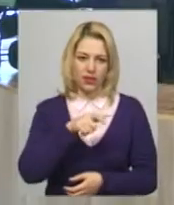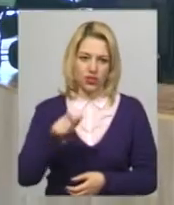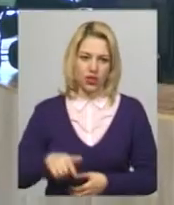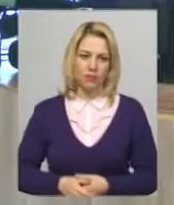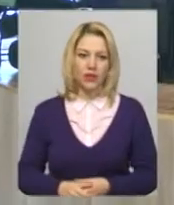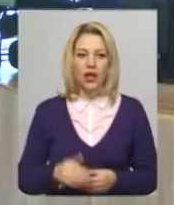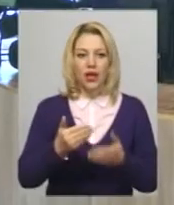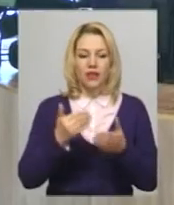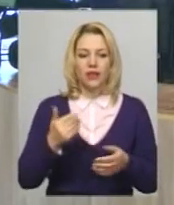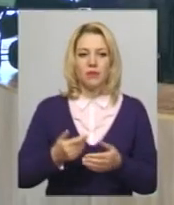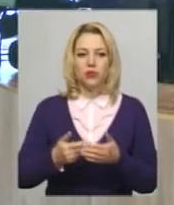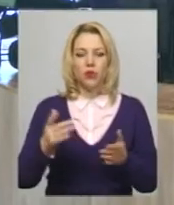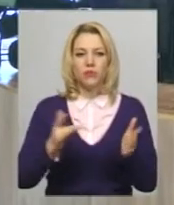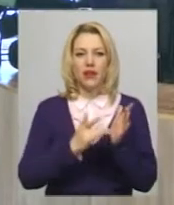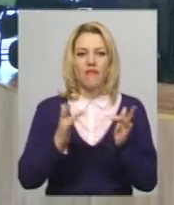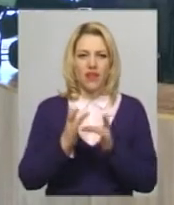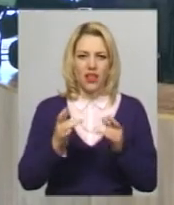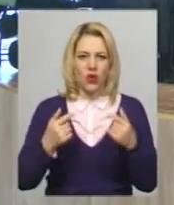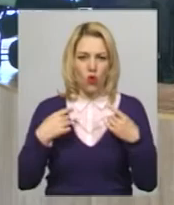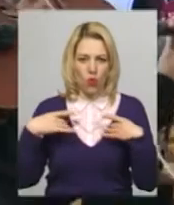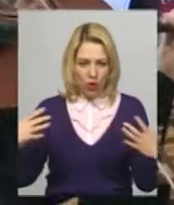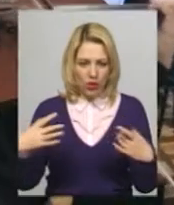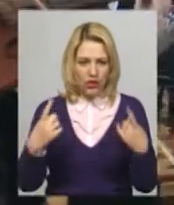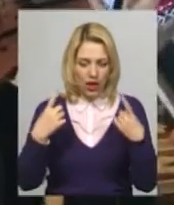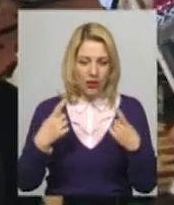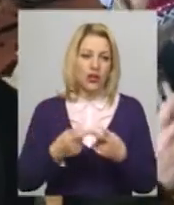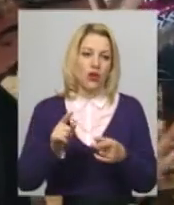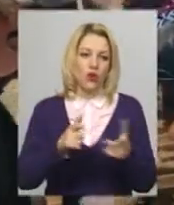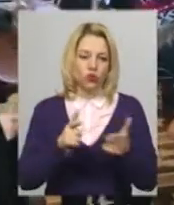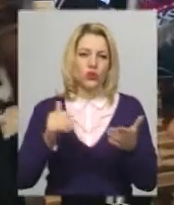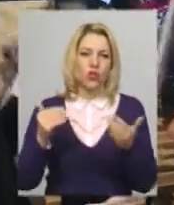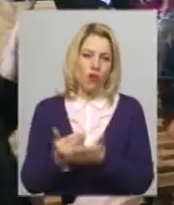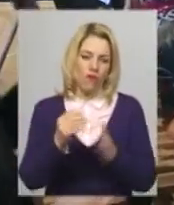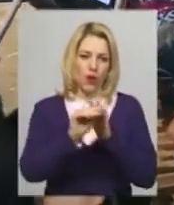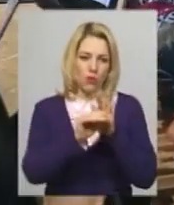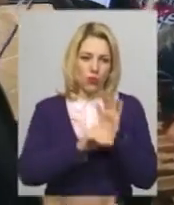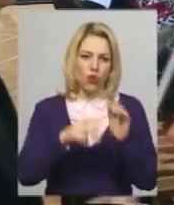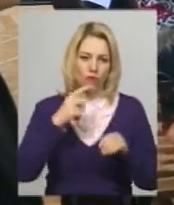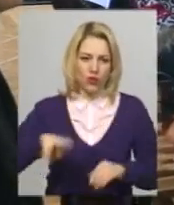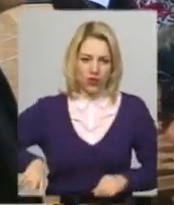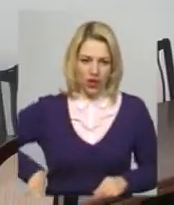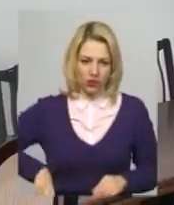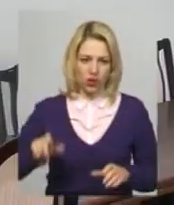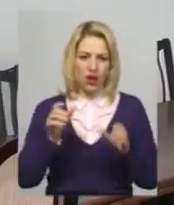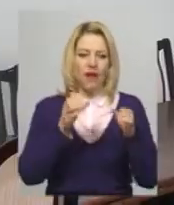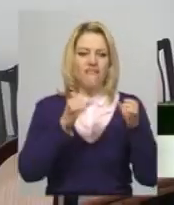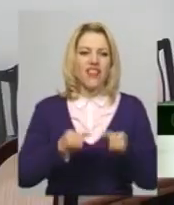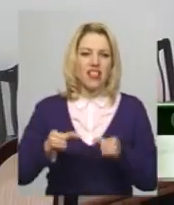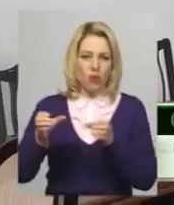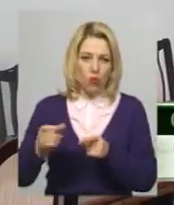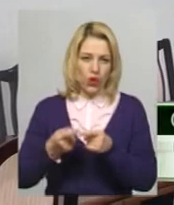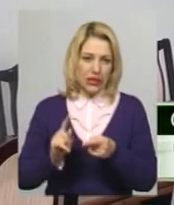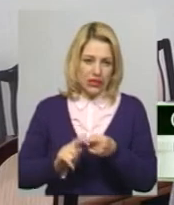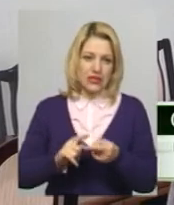Напередодні Великодня Камерний оркестр філармонії готує нову програму, каже генеральний директор філармонії Олександр Драган. Камерна музика має